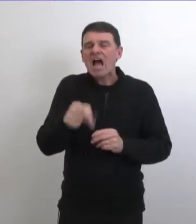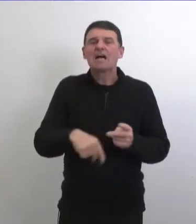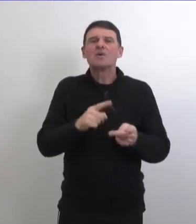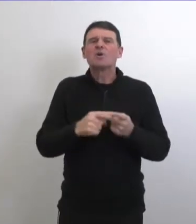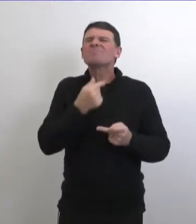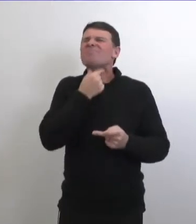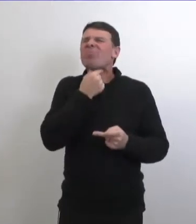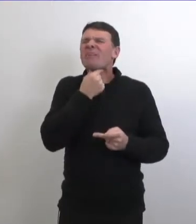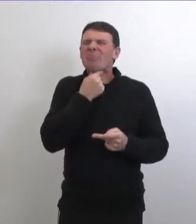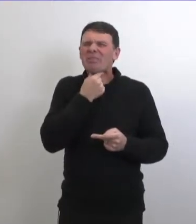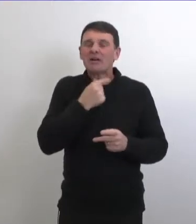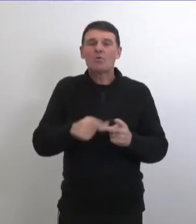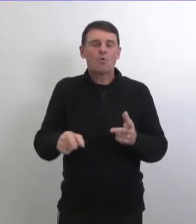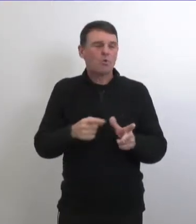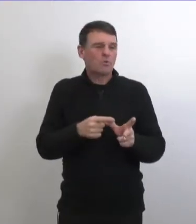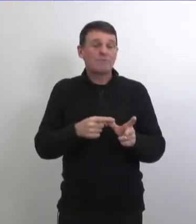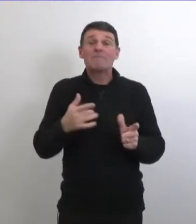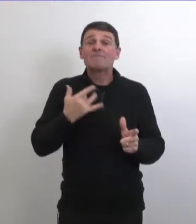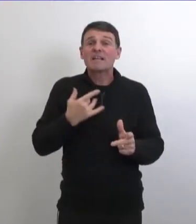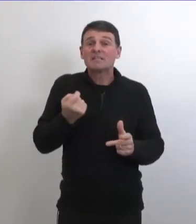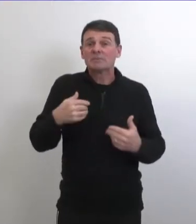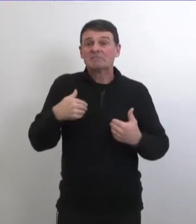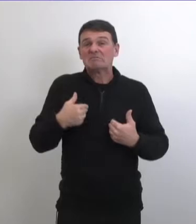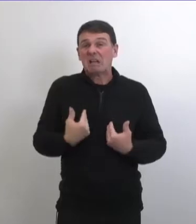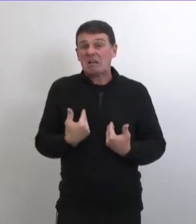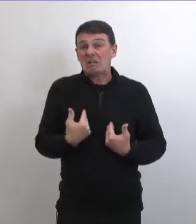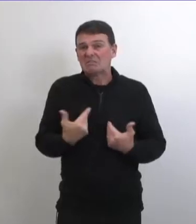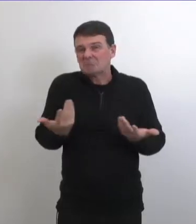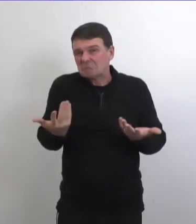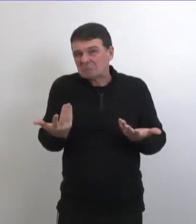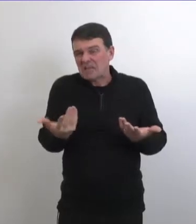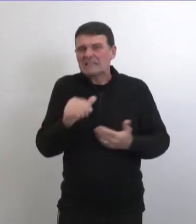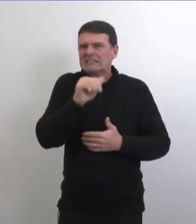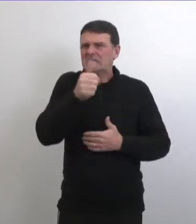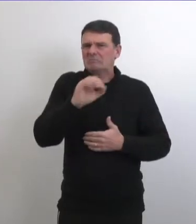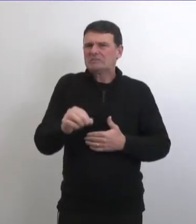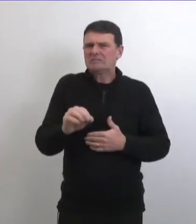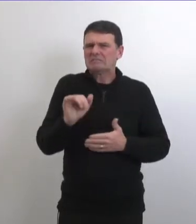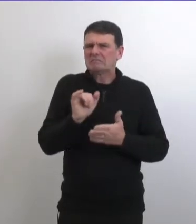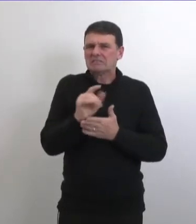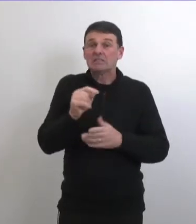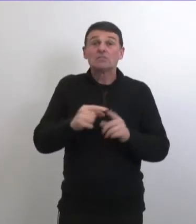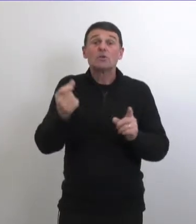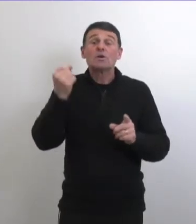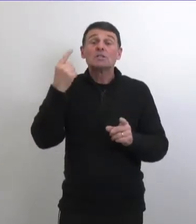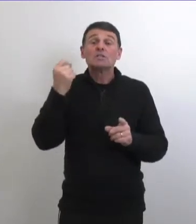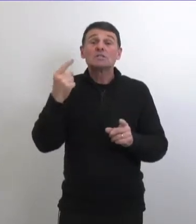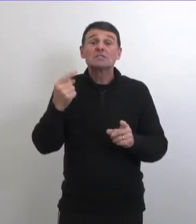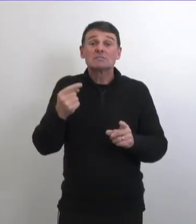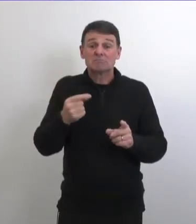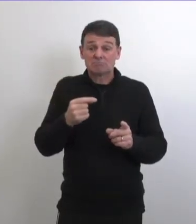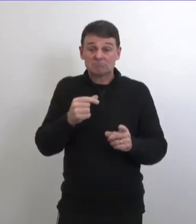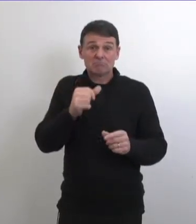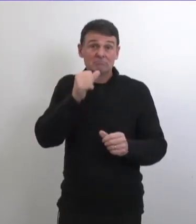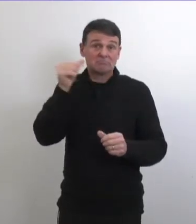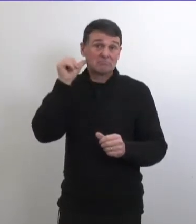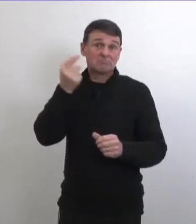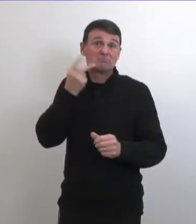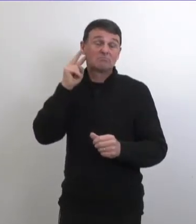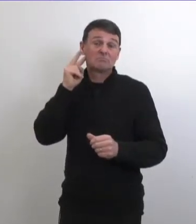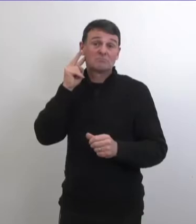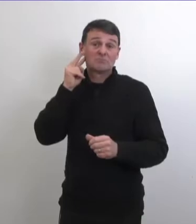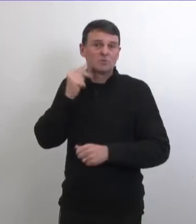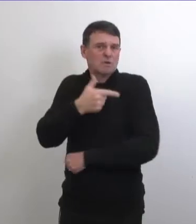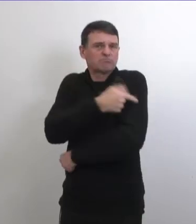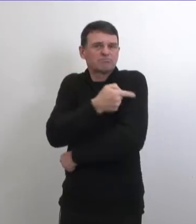ou une petite irritation au niveau de la gorge où il se sentait fatigué encore une fois nous